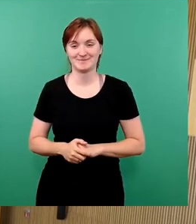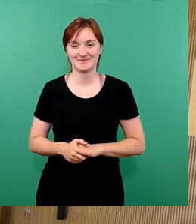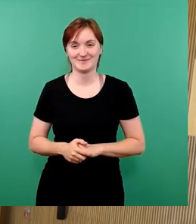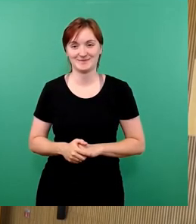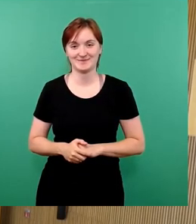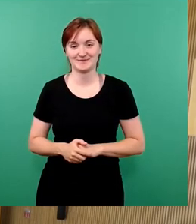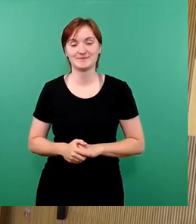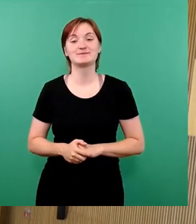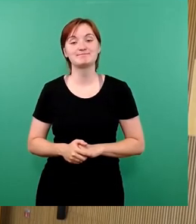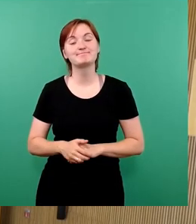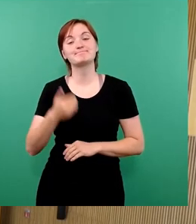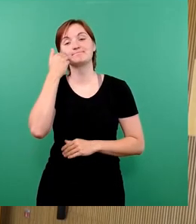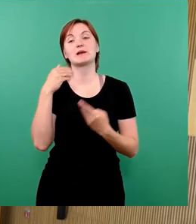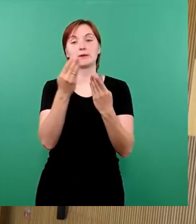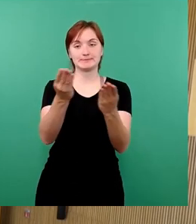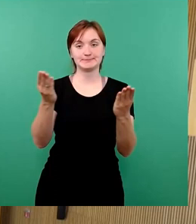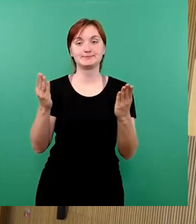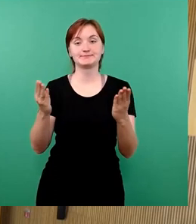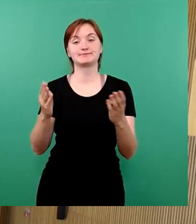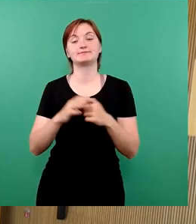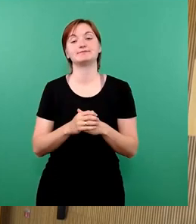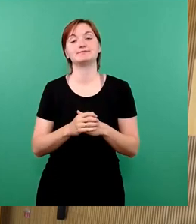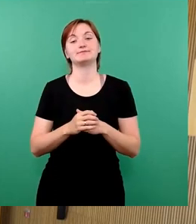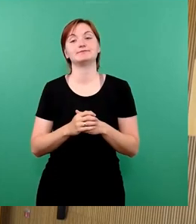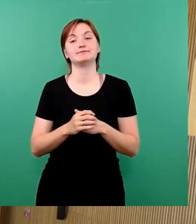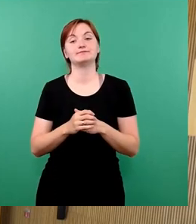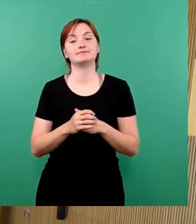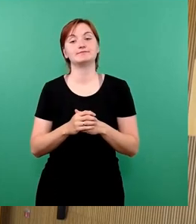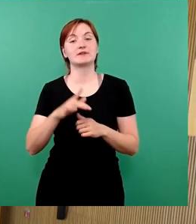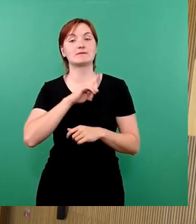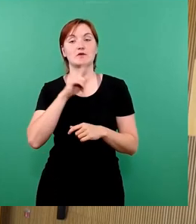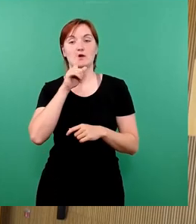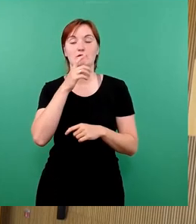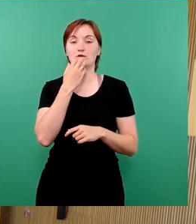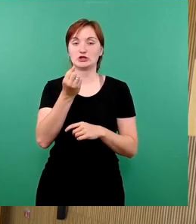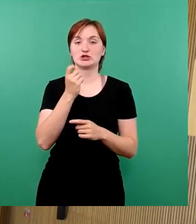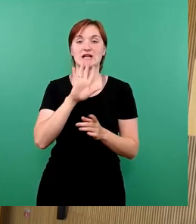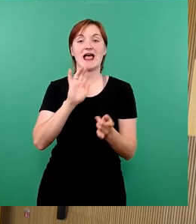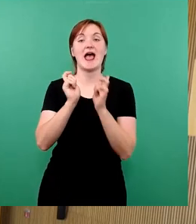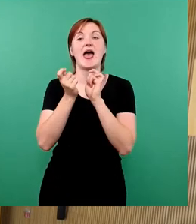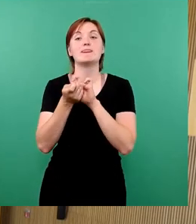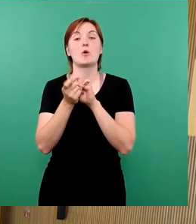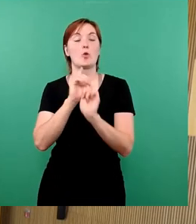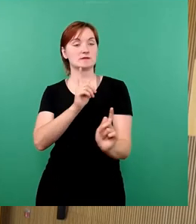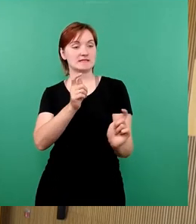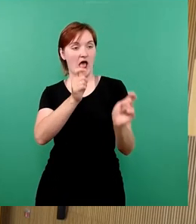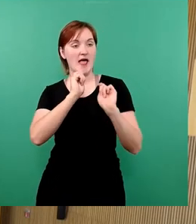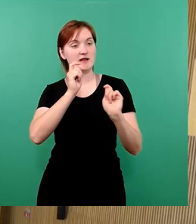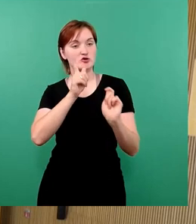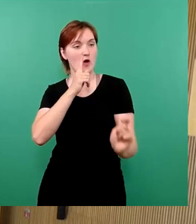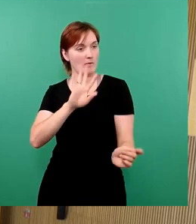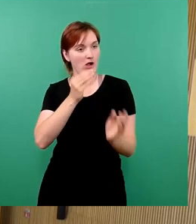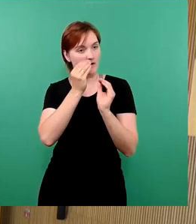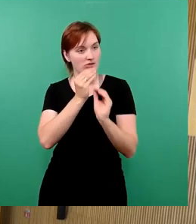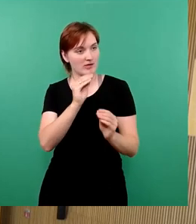Sehr geehrter Obergemeister, sehr geehrter Kollege, ich möchte auf die Änderungsanträge kurz eingehen. Ich weiß nicht, ob es Ihnen